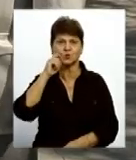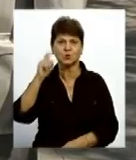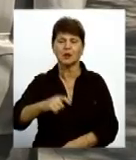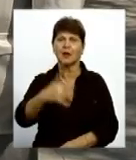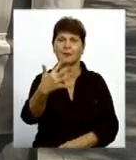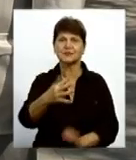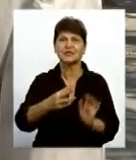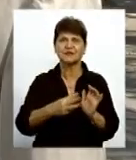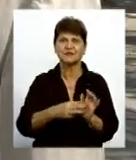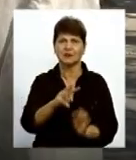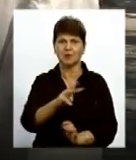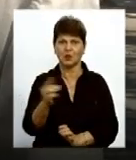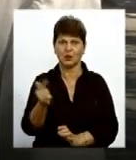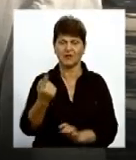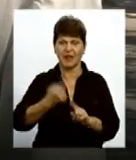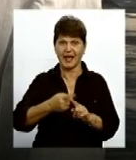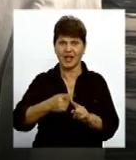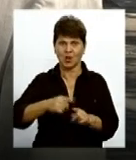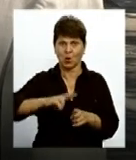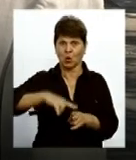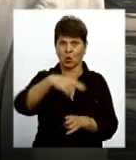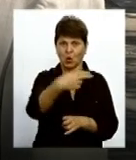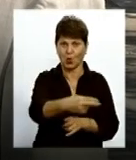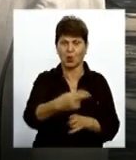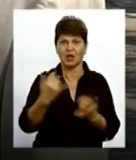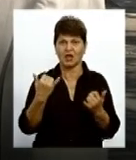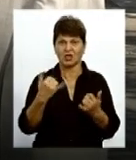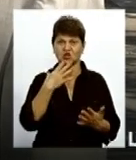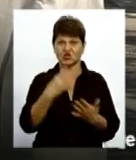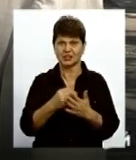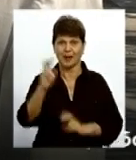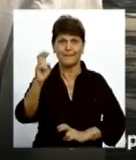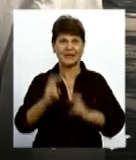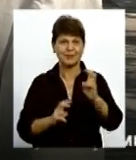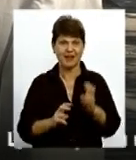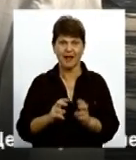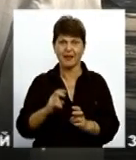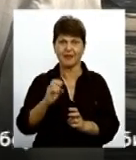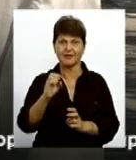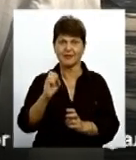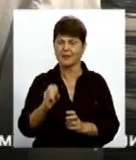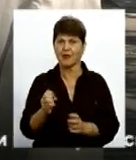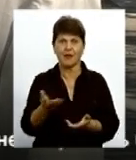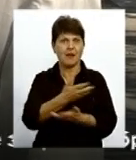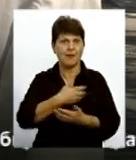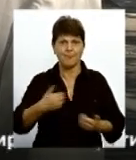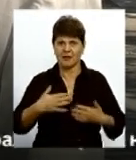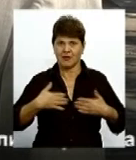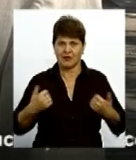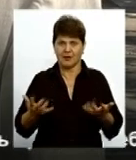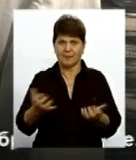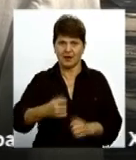мільйонів гривень Цей долг, який наработався зараз на предприятиях, ми никак не збиралися брати на себе